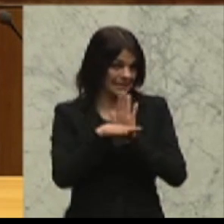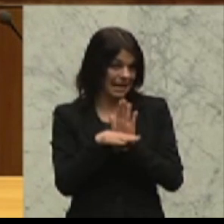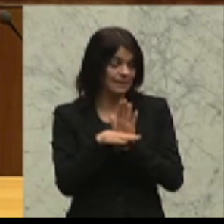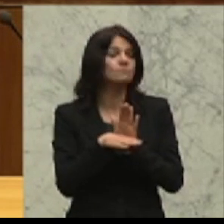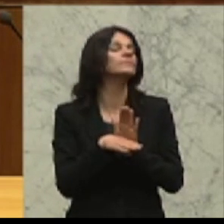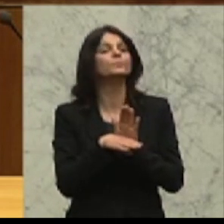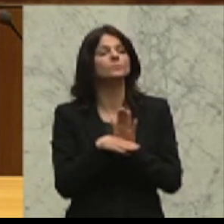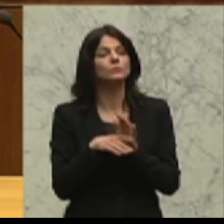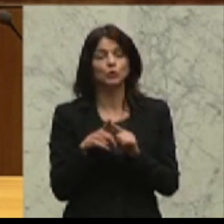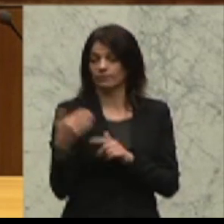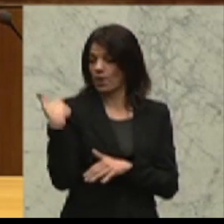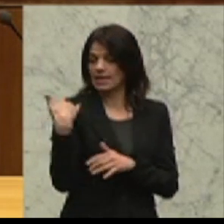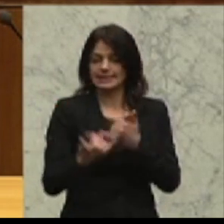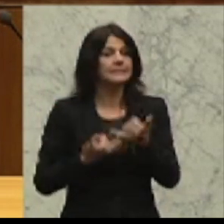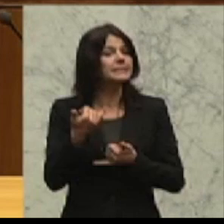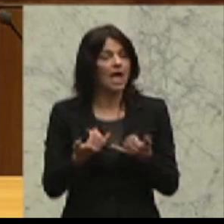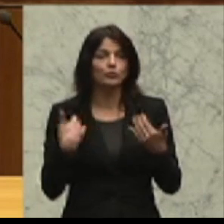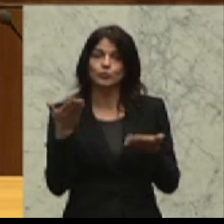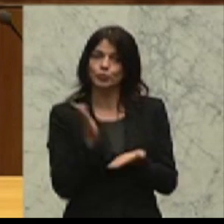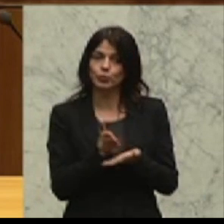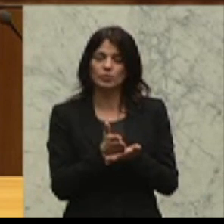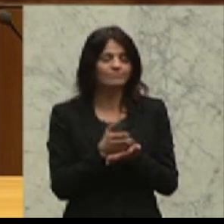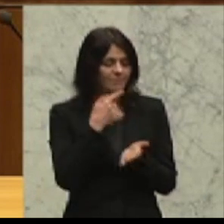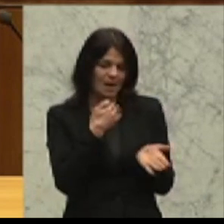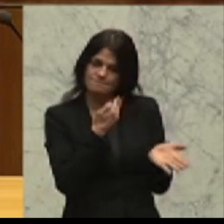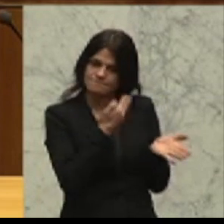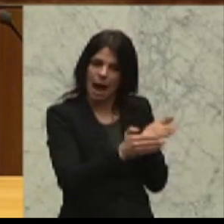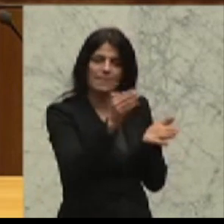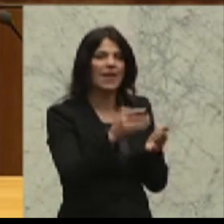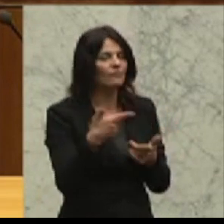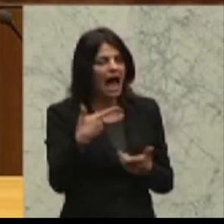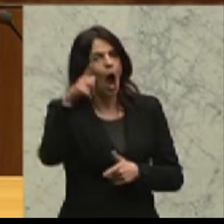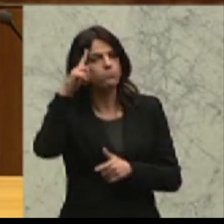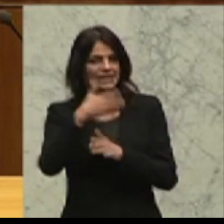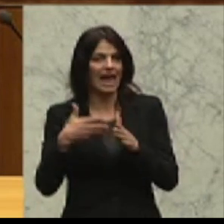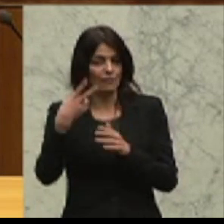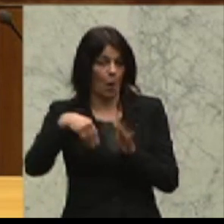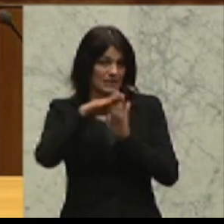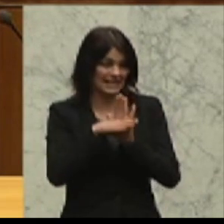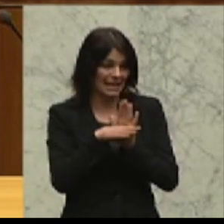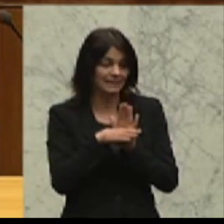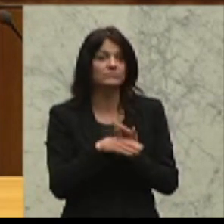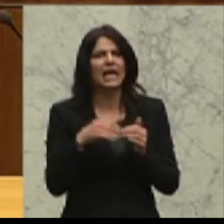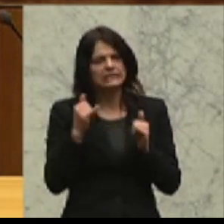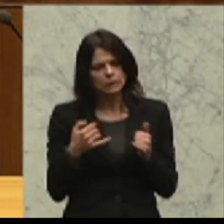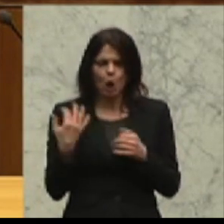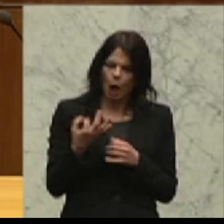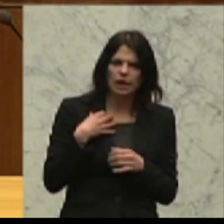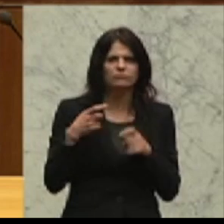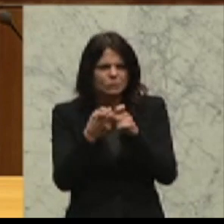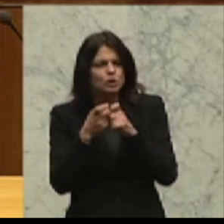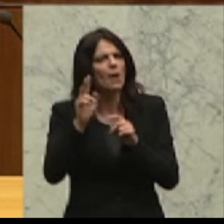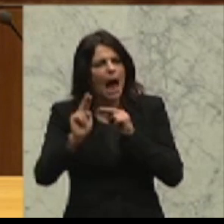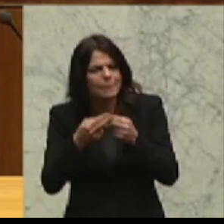im vergangenen Jahr schon eine Ablehnung zum Hauptteil dieses Gesetzes gebracht. Heute reden wir von Anpassungen und werden auch unsere